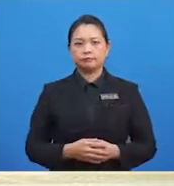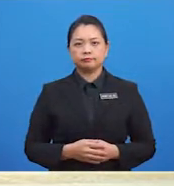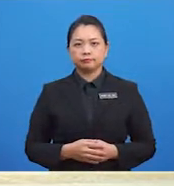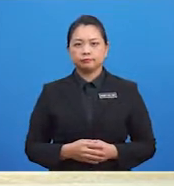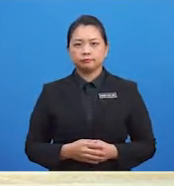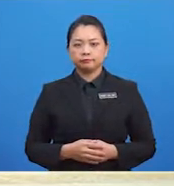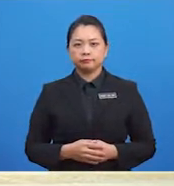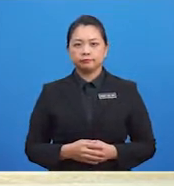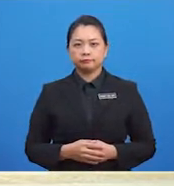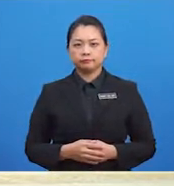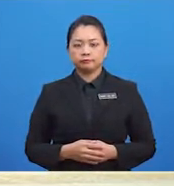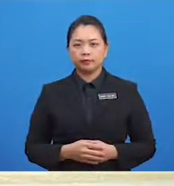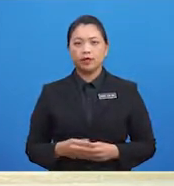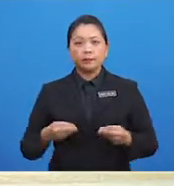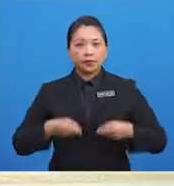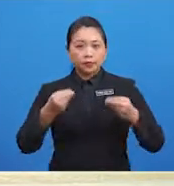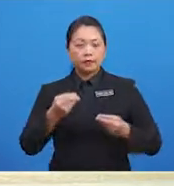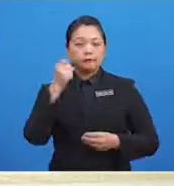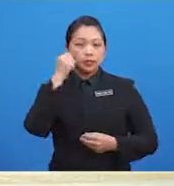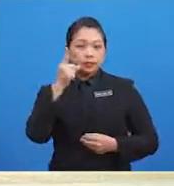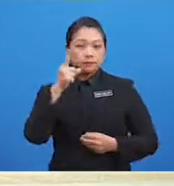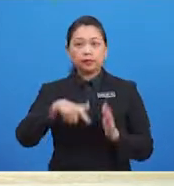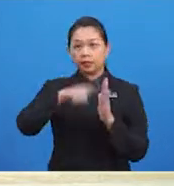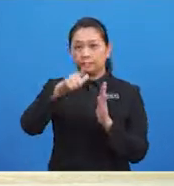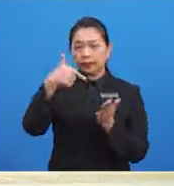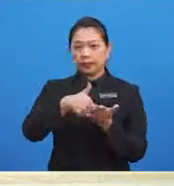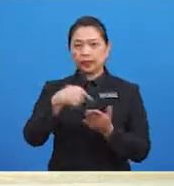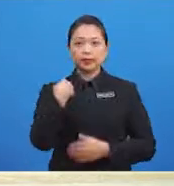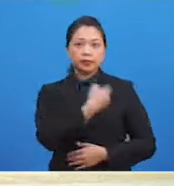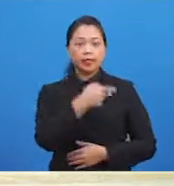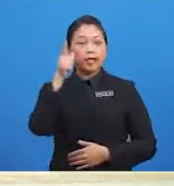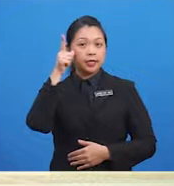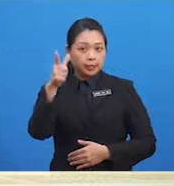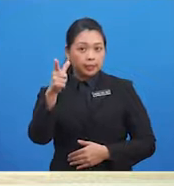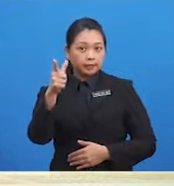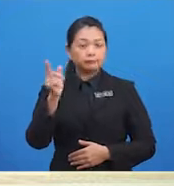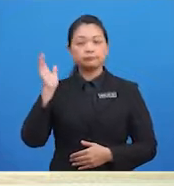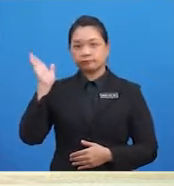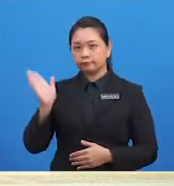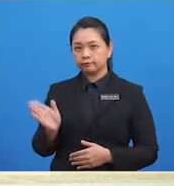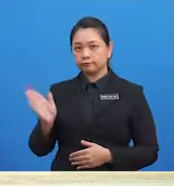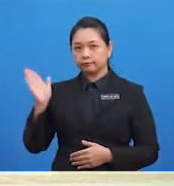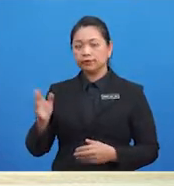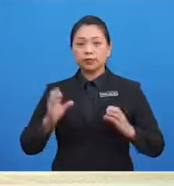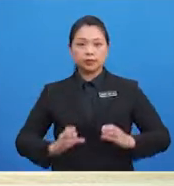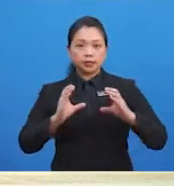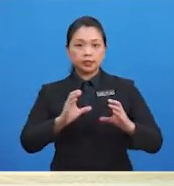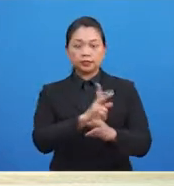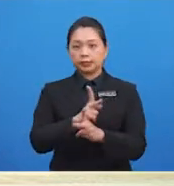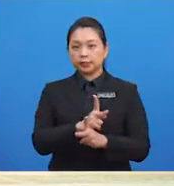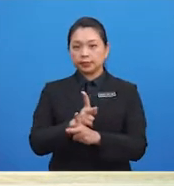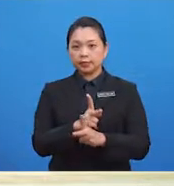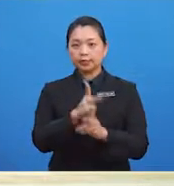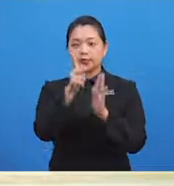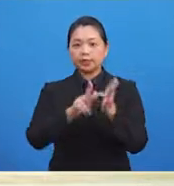cara menjaga kebersihan diri Gambar pertama Apakah yang